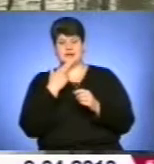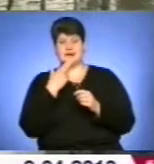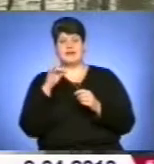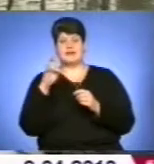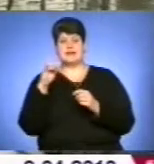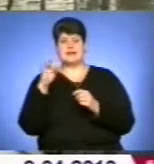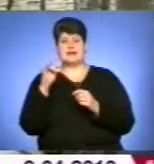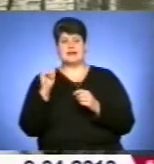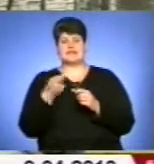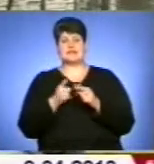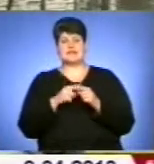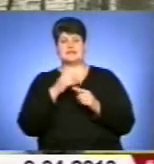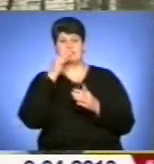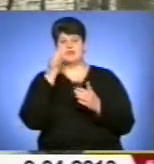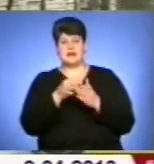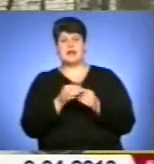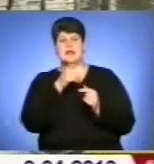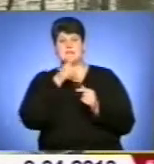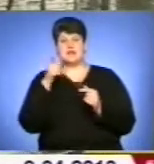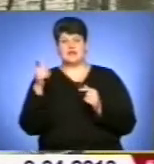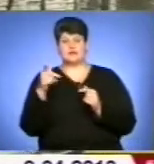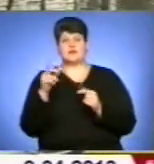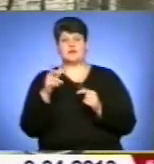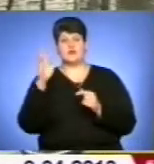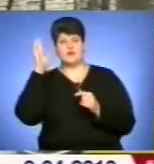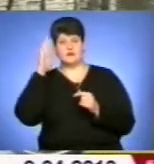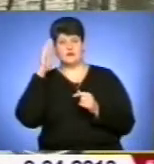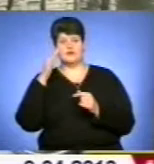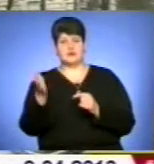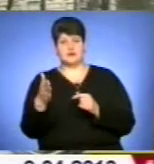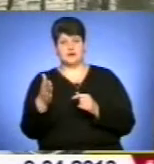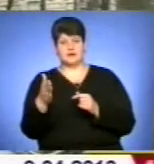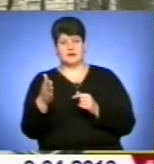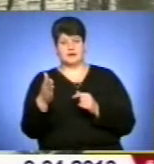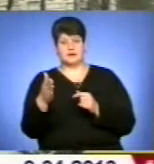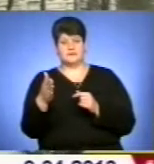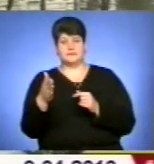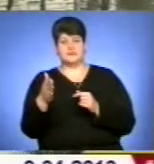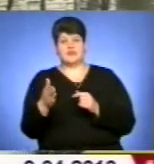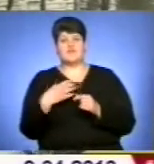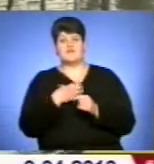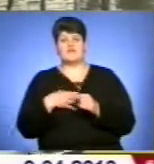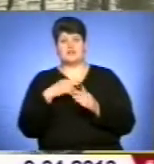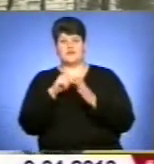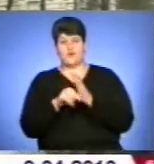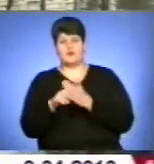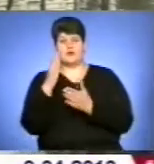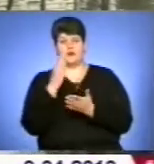період в процесі життя водних біоресурсів. Найважливішу роль відіграють